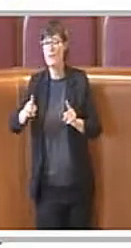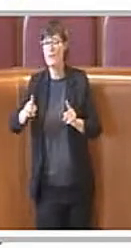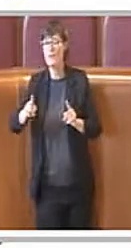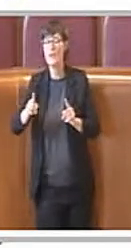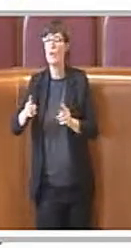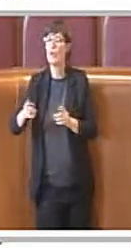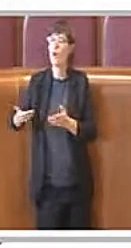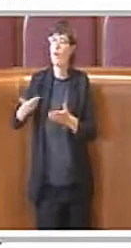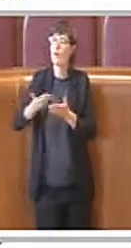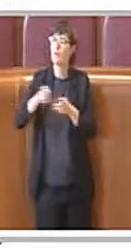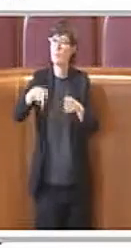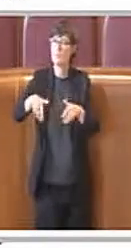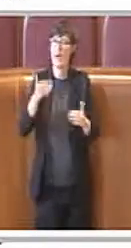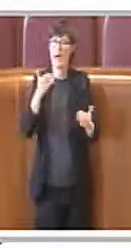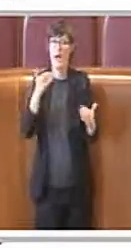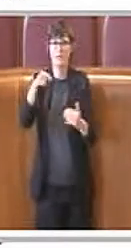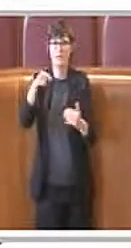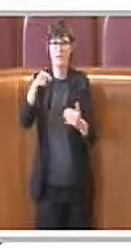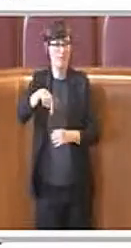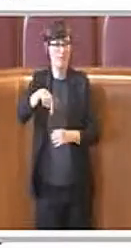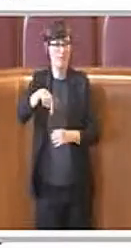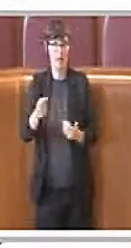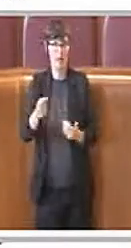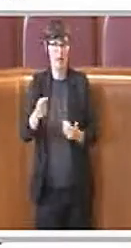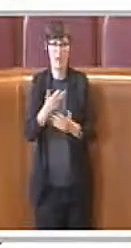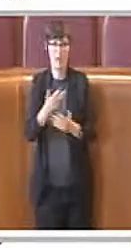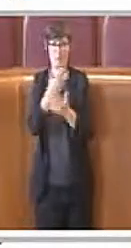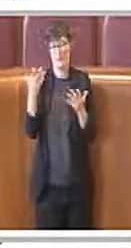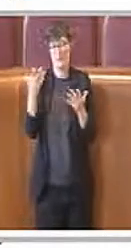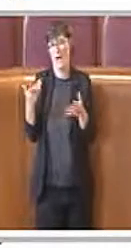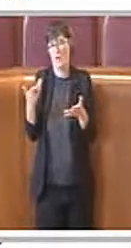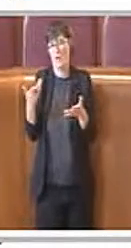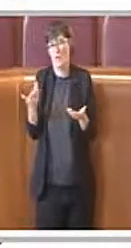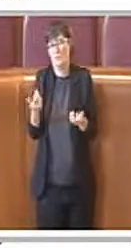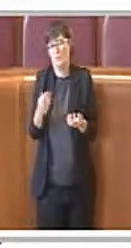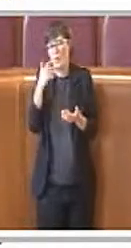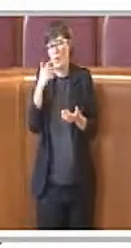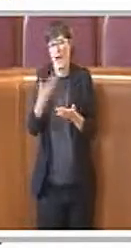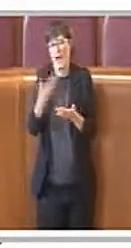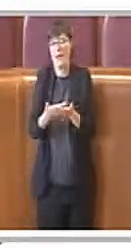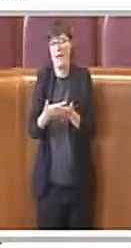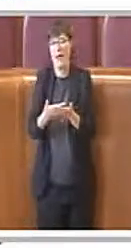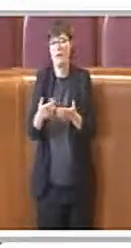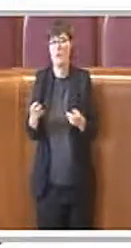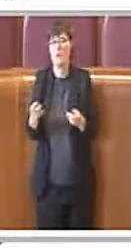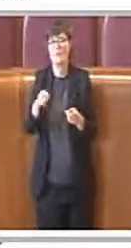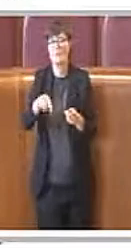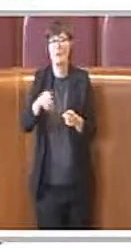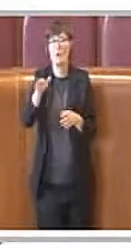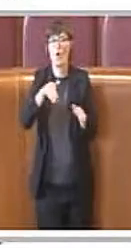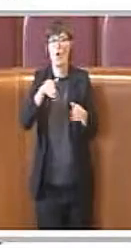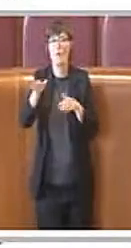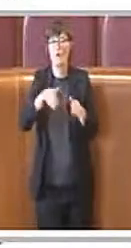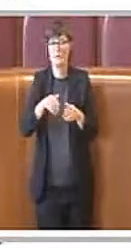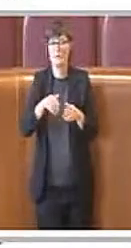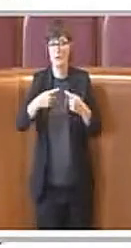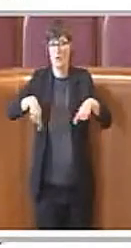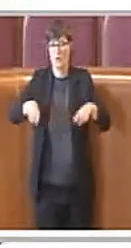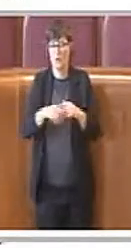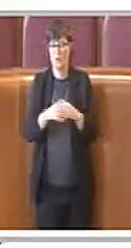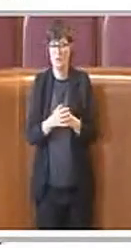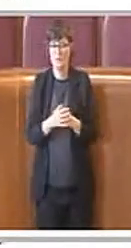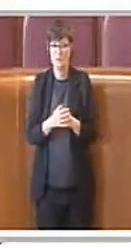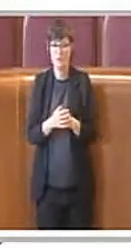compatibilmente con i tempi necessari alla convocazione delle commissioni consigliari. Riteniamo quindi che tale proposta possa